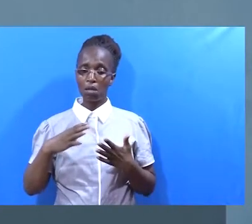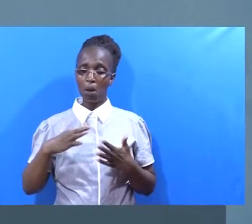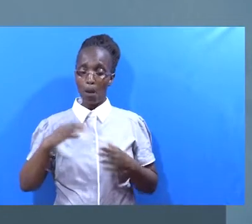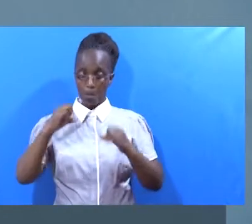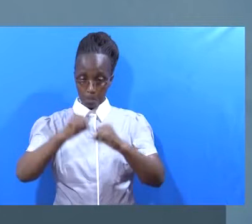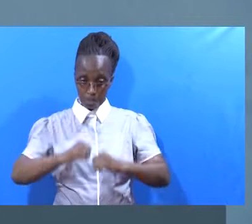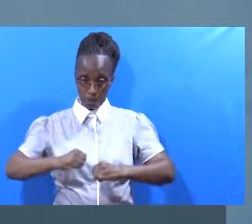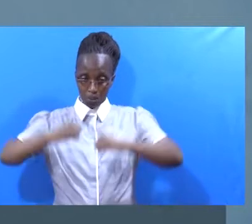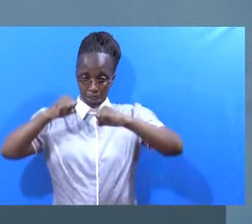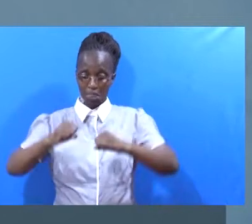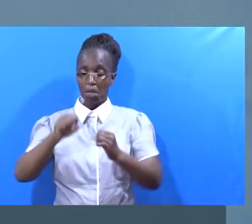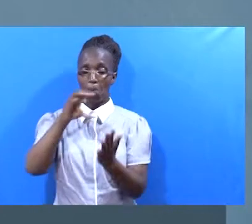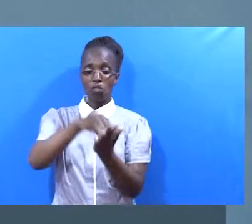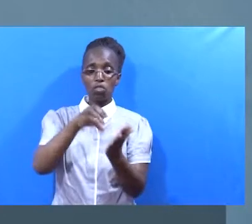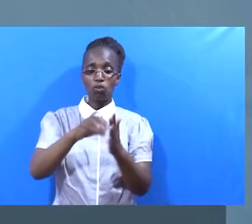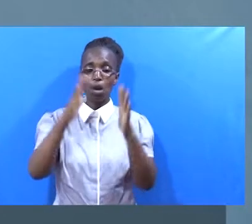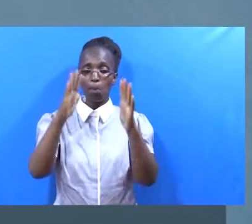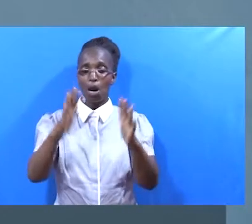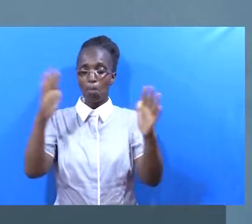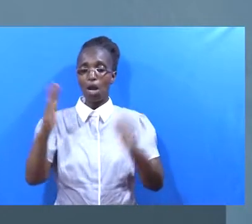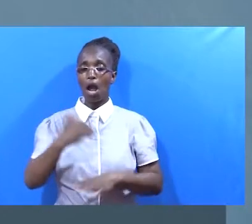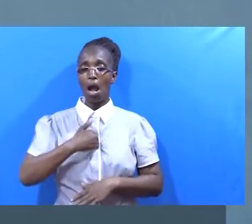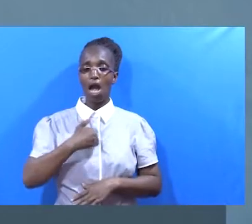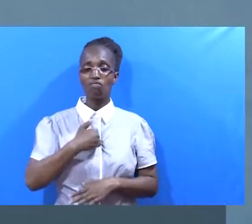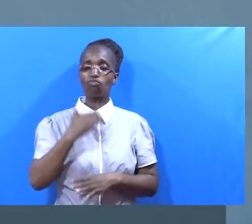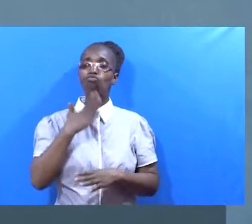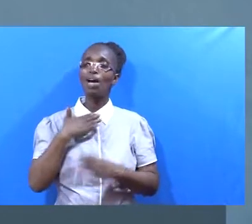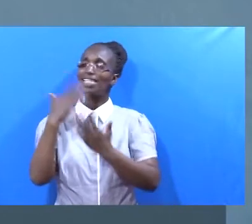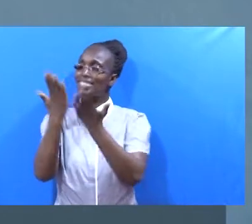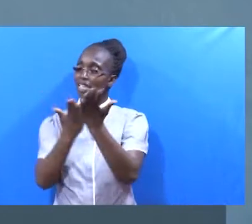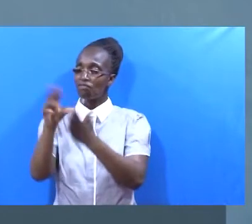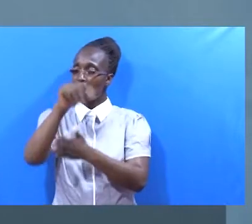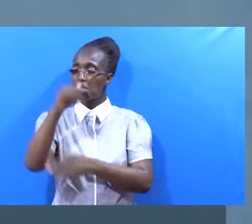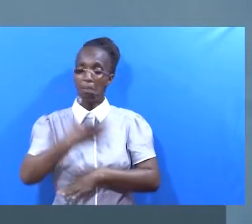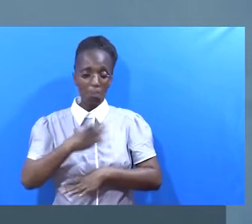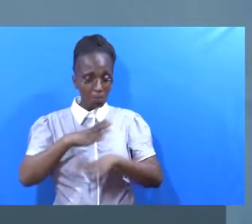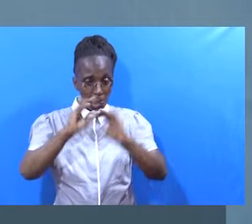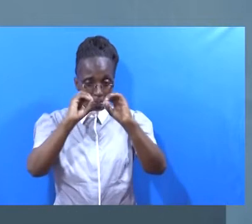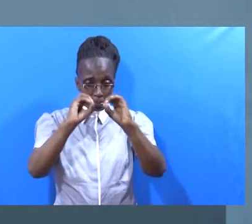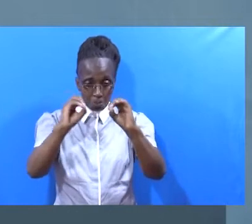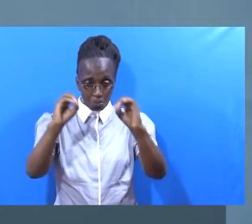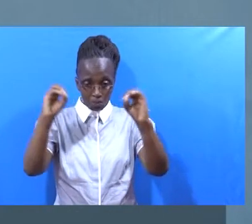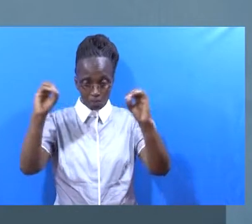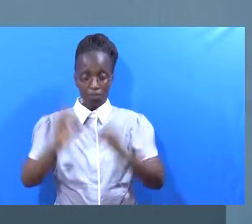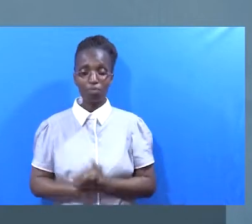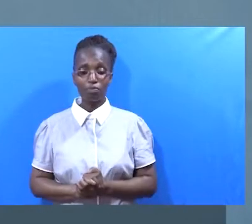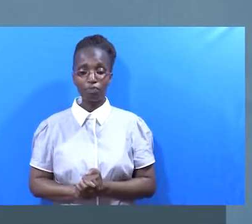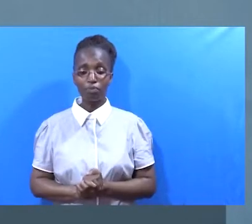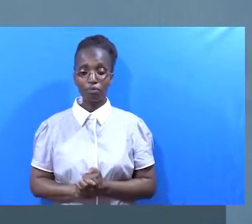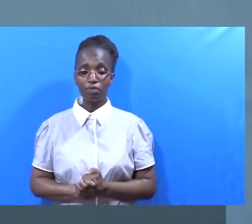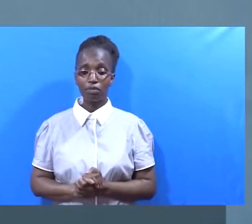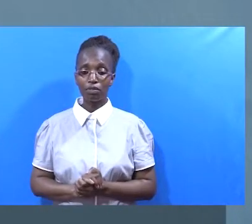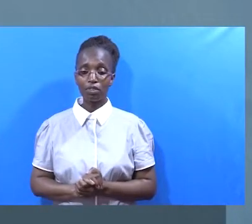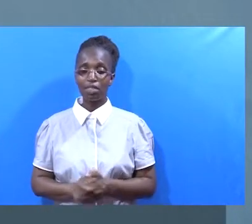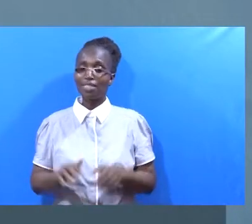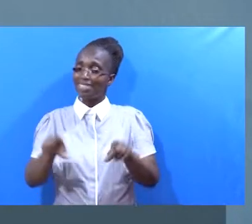wamepewa vio Tofauti tofauti Awataki kutumika Wanataka kutumikiwa Lakini si vile ilivyo